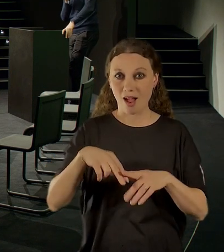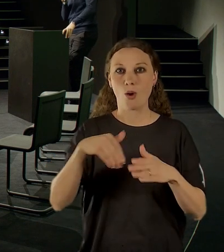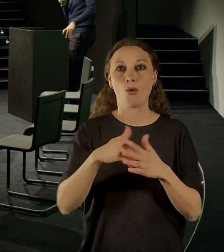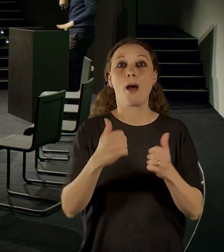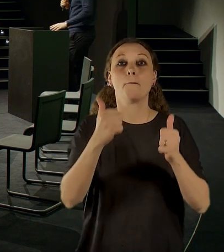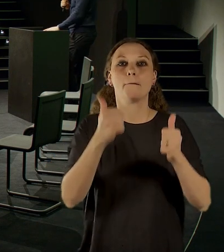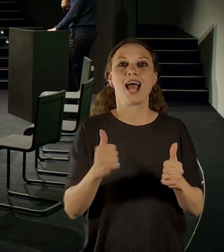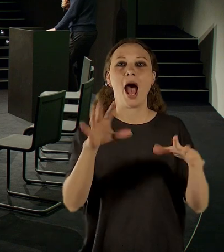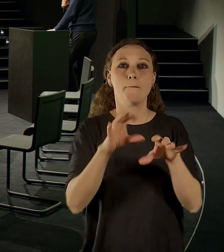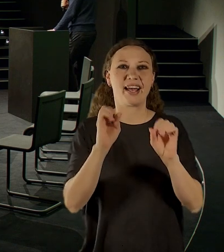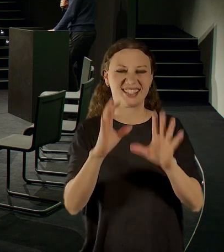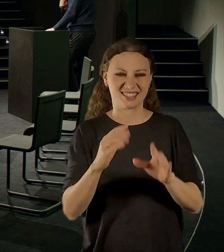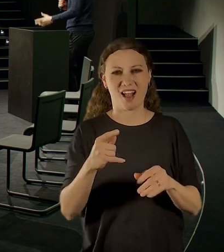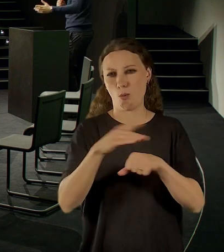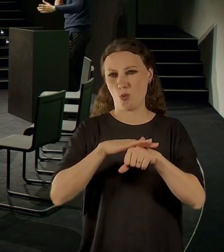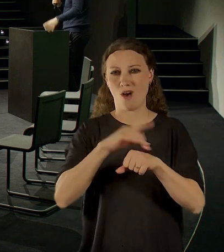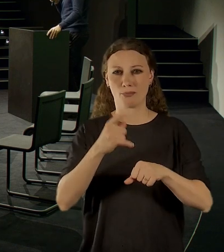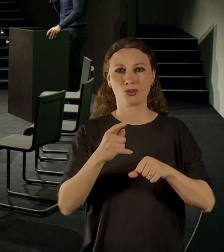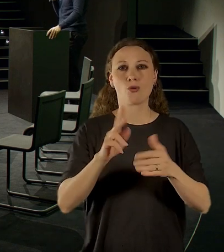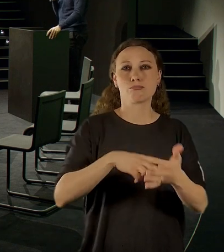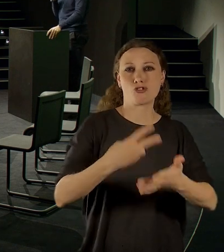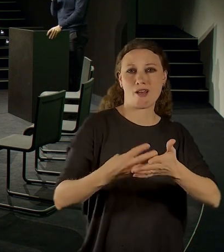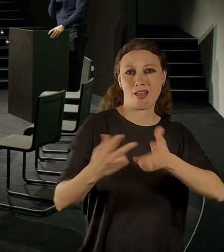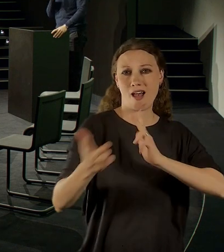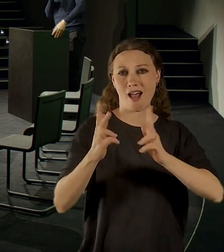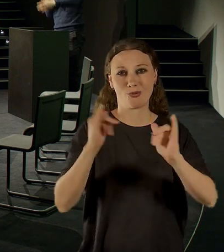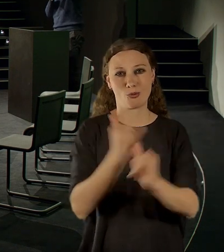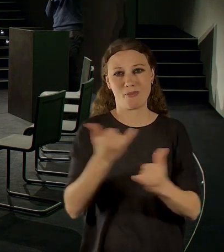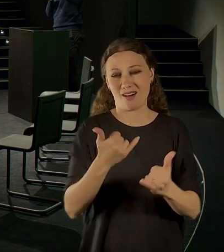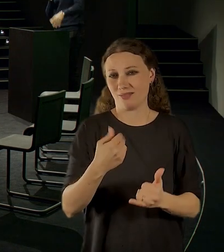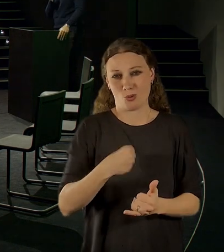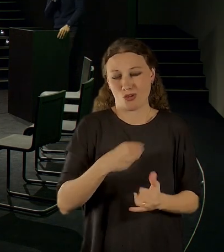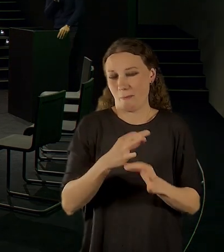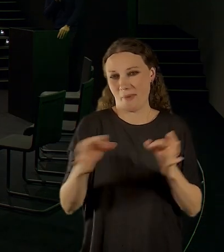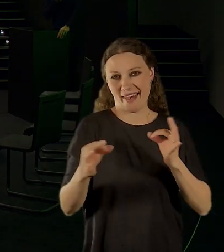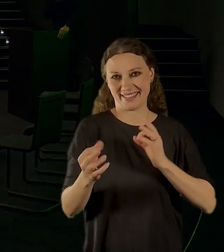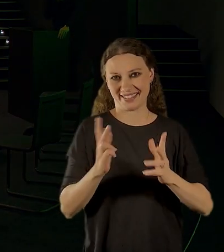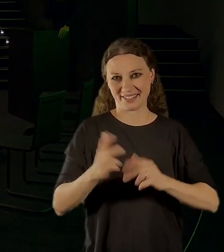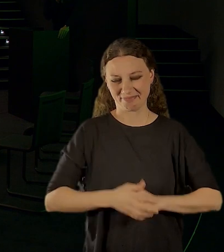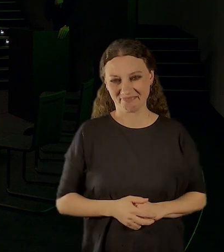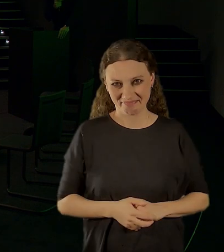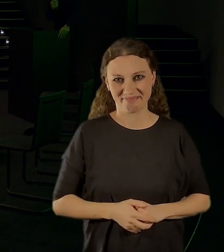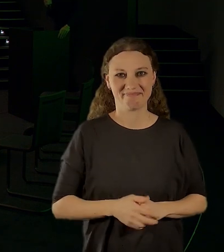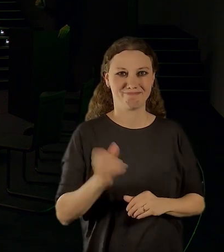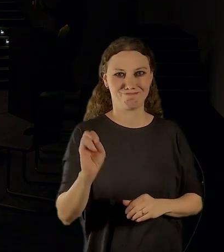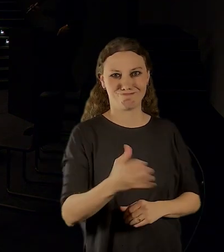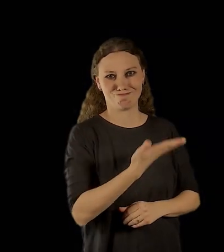tlumočená, ale tak to bohužel je. Tak poprosím vás tady o video. Děkuju.